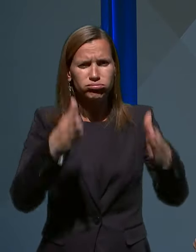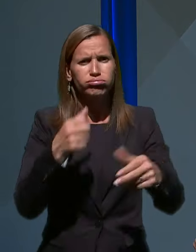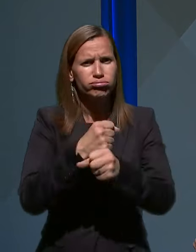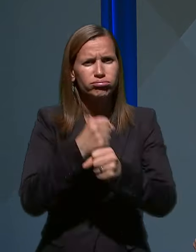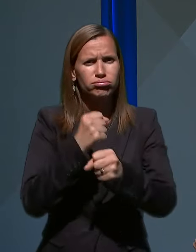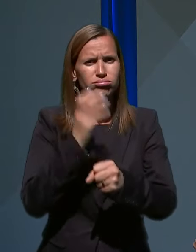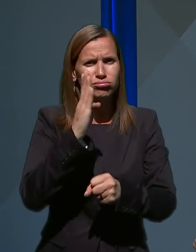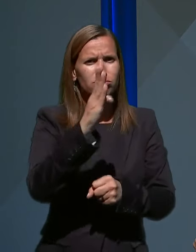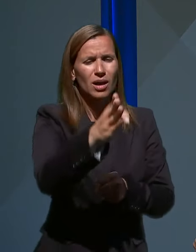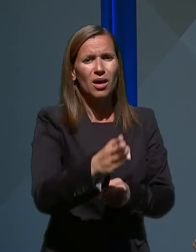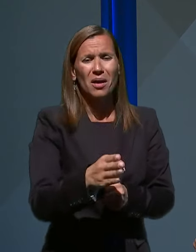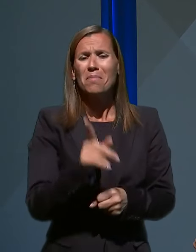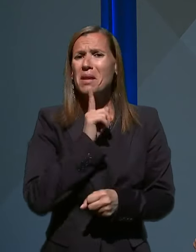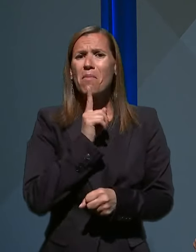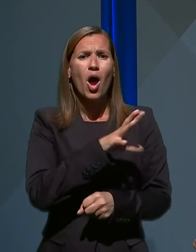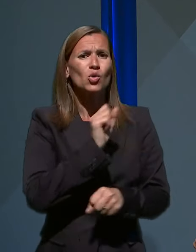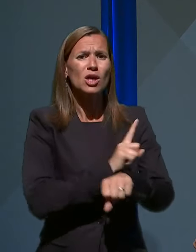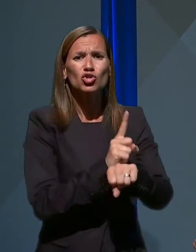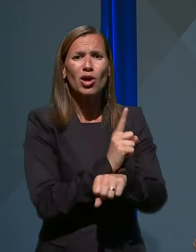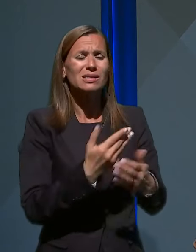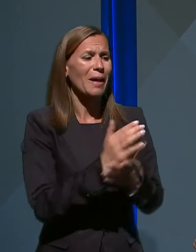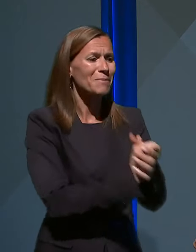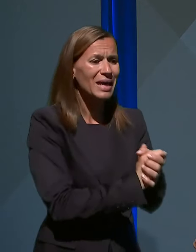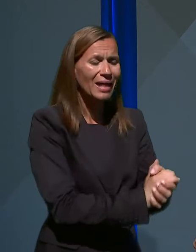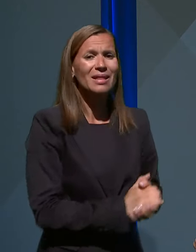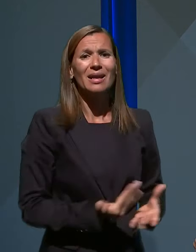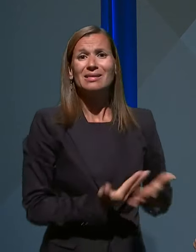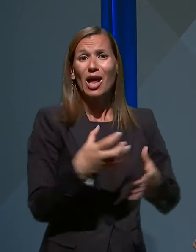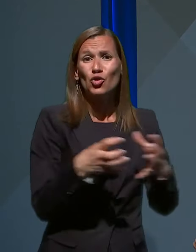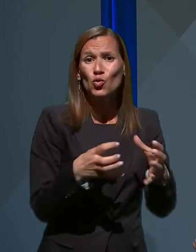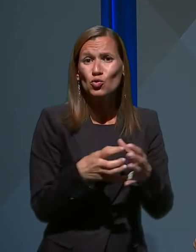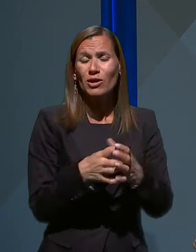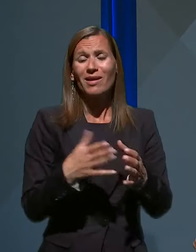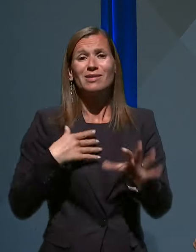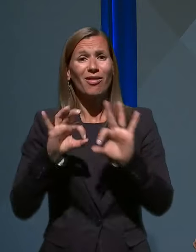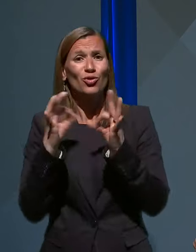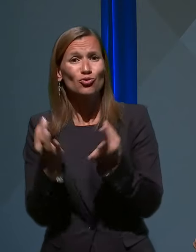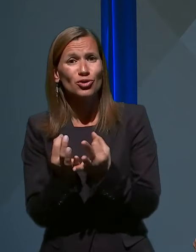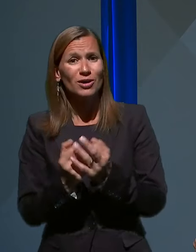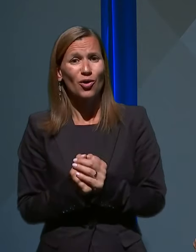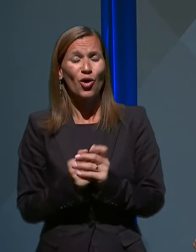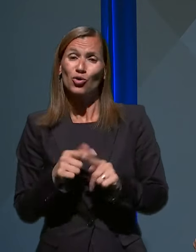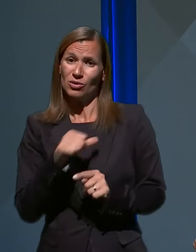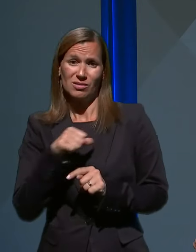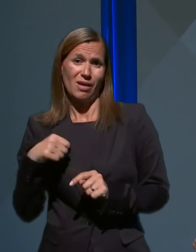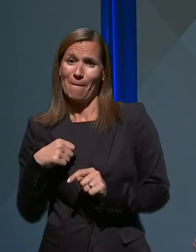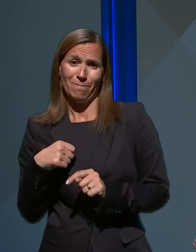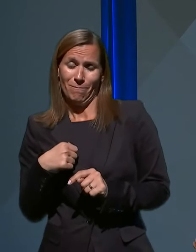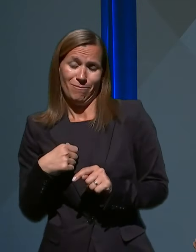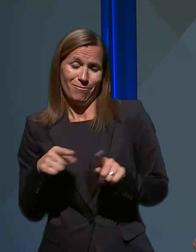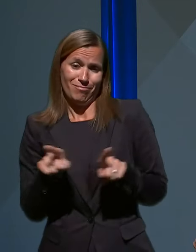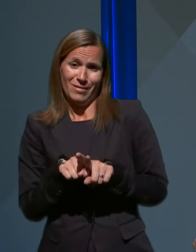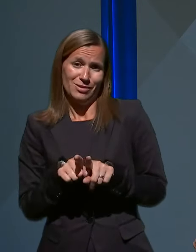vzeli čas za prijatelje, za družanje, za svoje najbliže in tudi sam nisem nobena izjema.